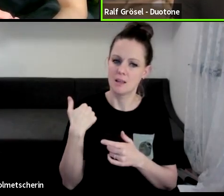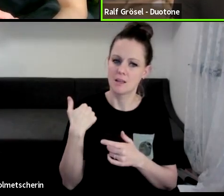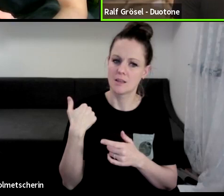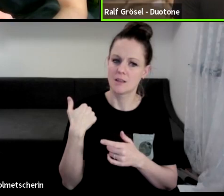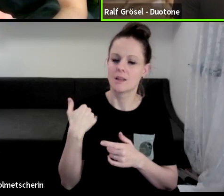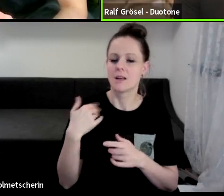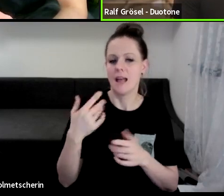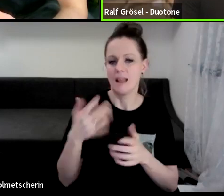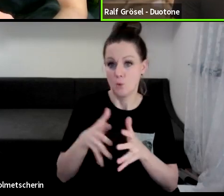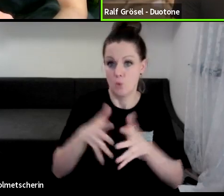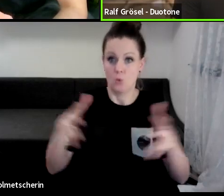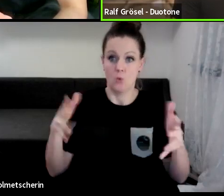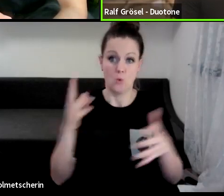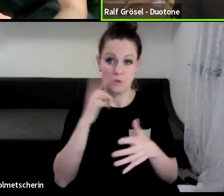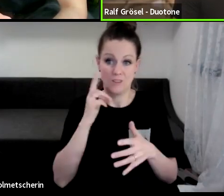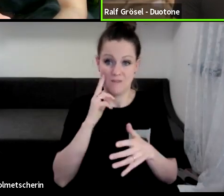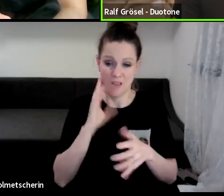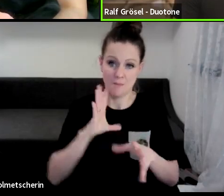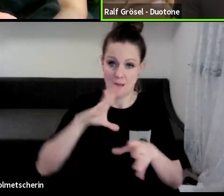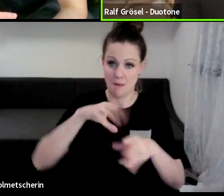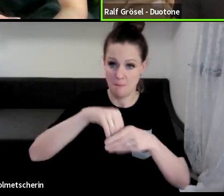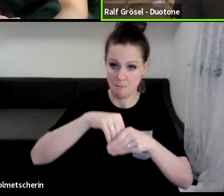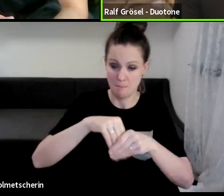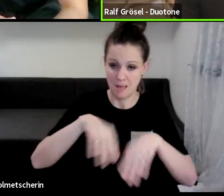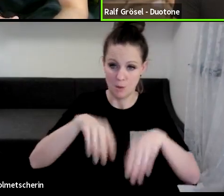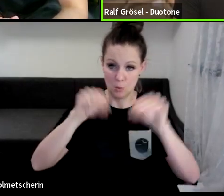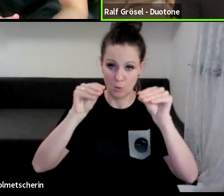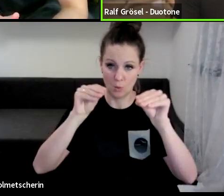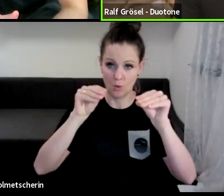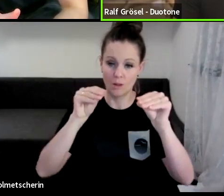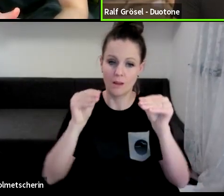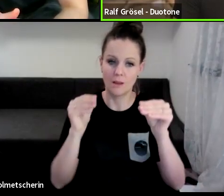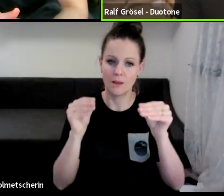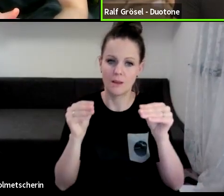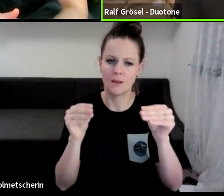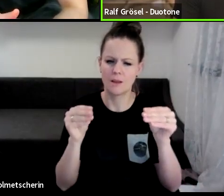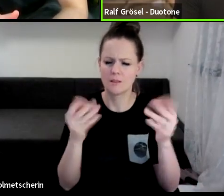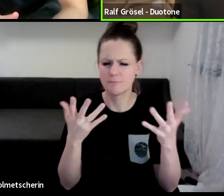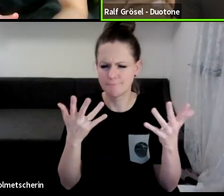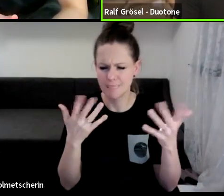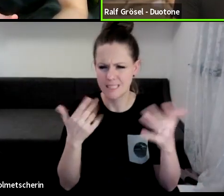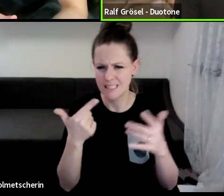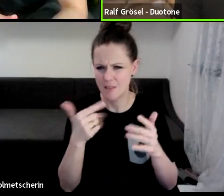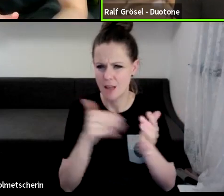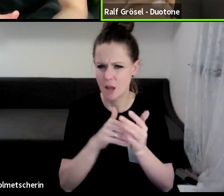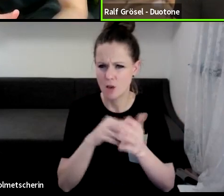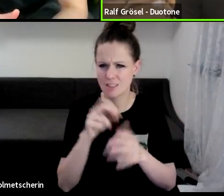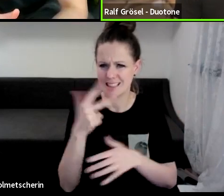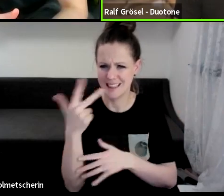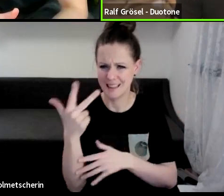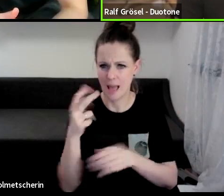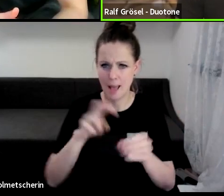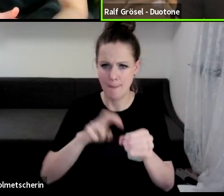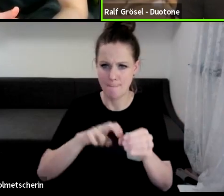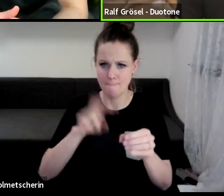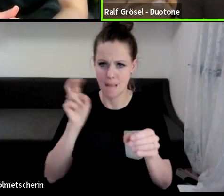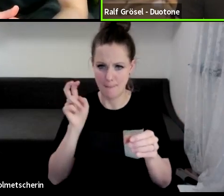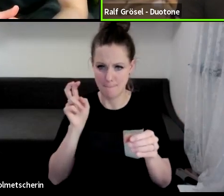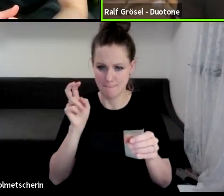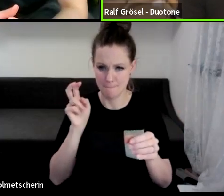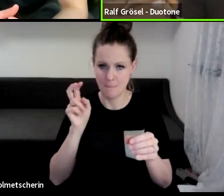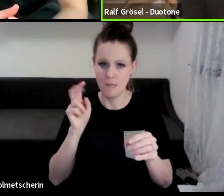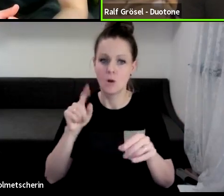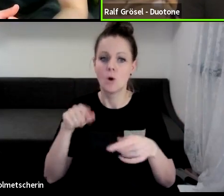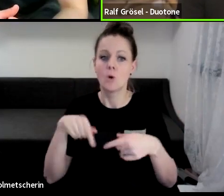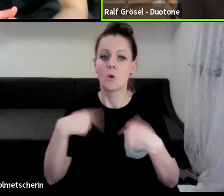CoKG. Und da bin ich dann nach 2003 ausgeschieden. Von da aus